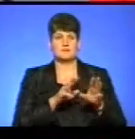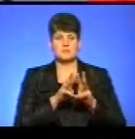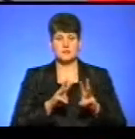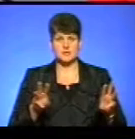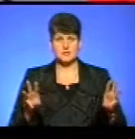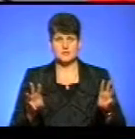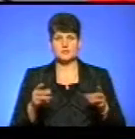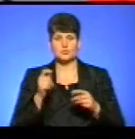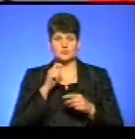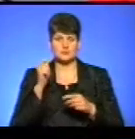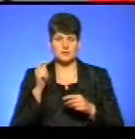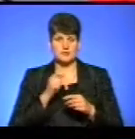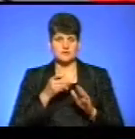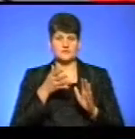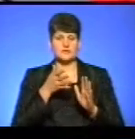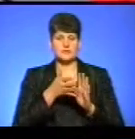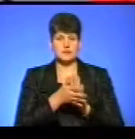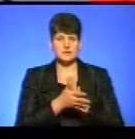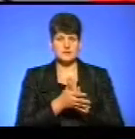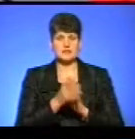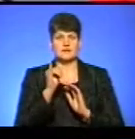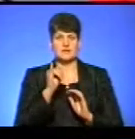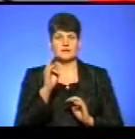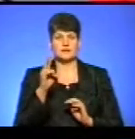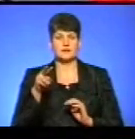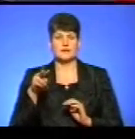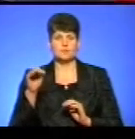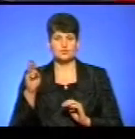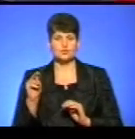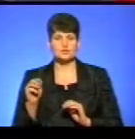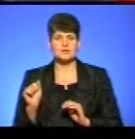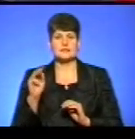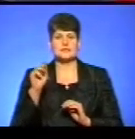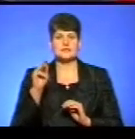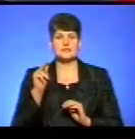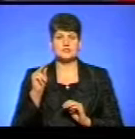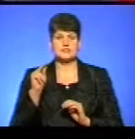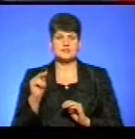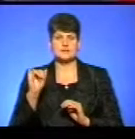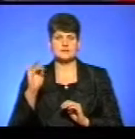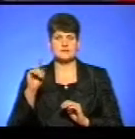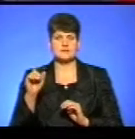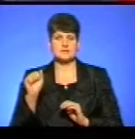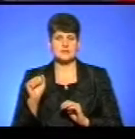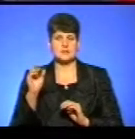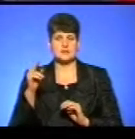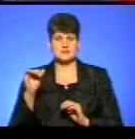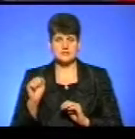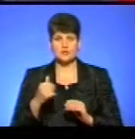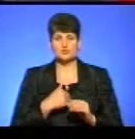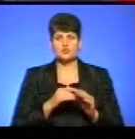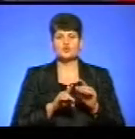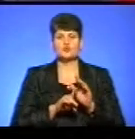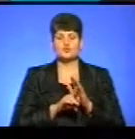європейської та євроатлантичної інтеграції Іван Маклимпуш-Ценцадзе. Доброго вечора, кажу вам. Доброго вечора, хочу розпочати нашу